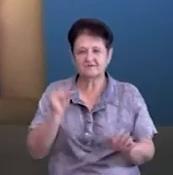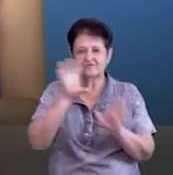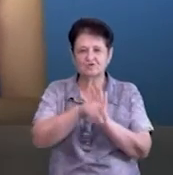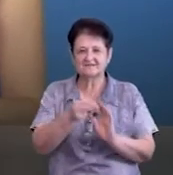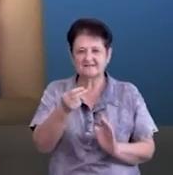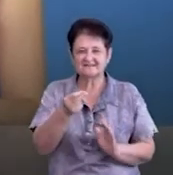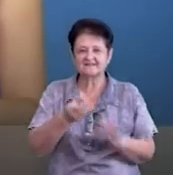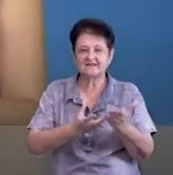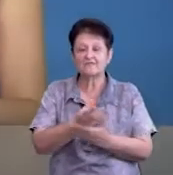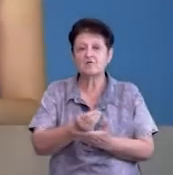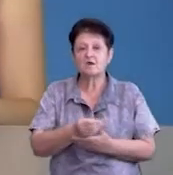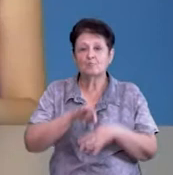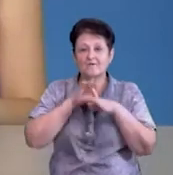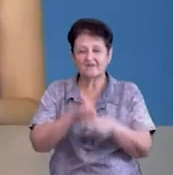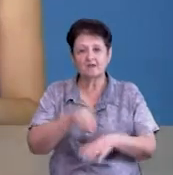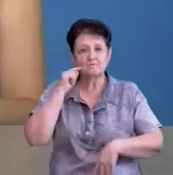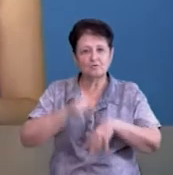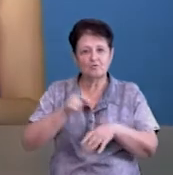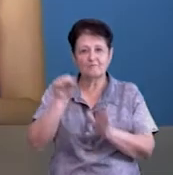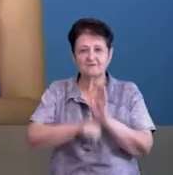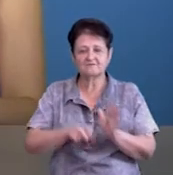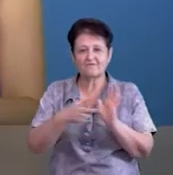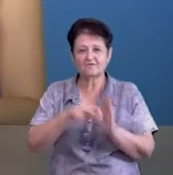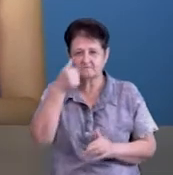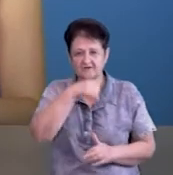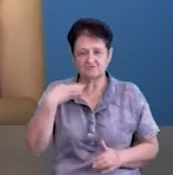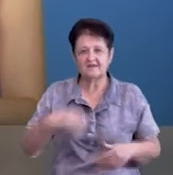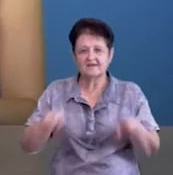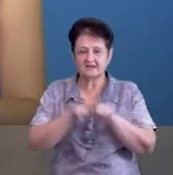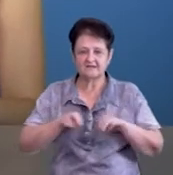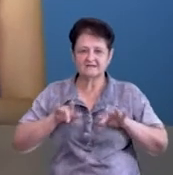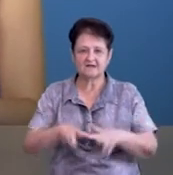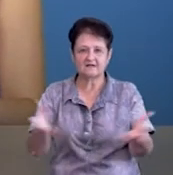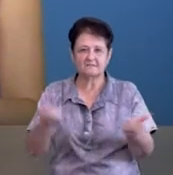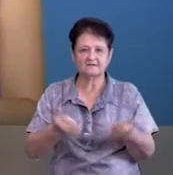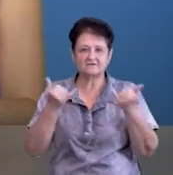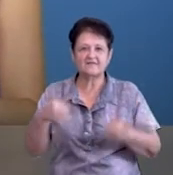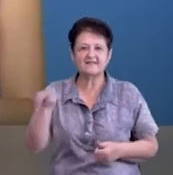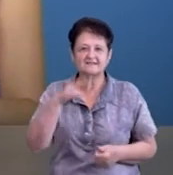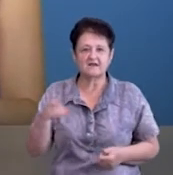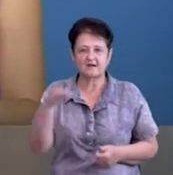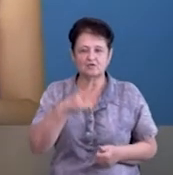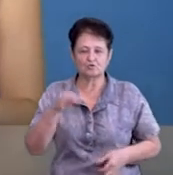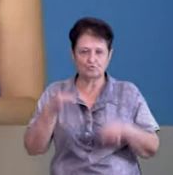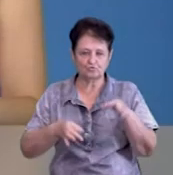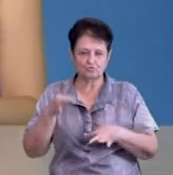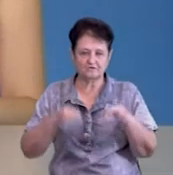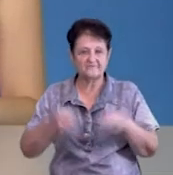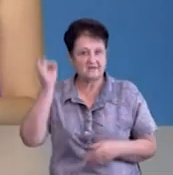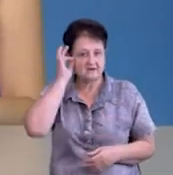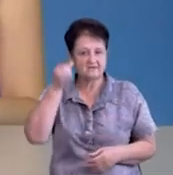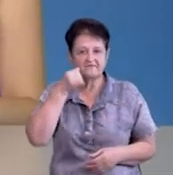заставу проведе підозрюваний у вбивстві восьмирічного сина. Такий запобіжний захід обрали сьогодні у Деснянському районному суді.